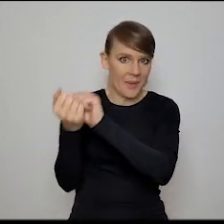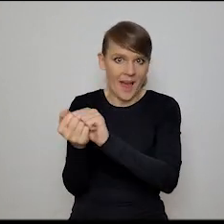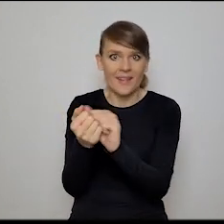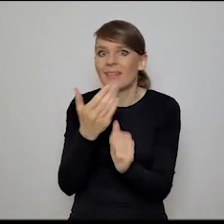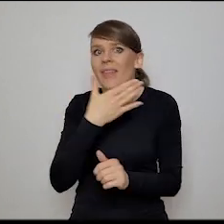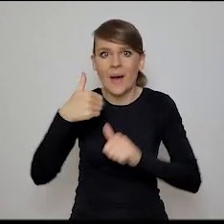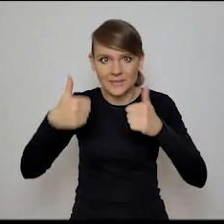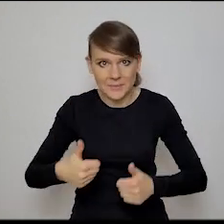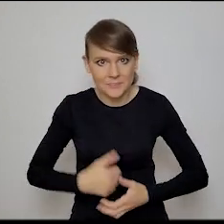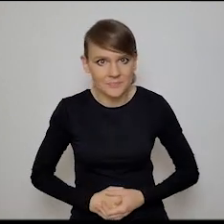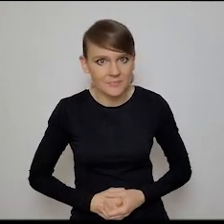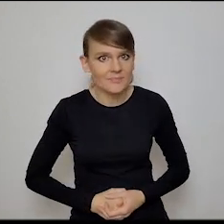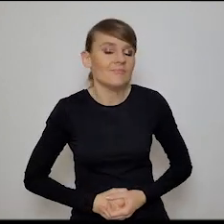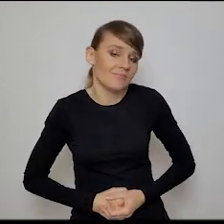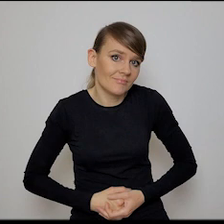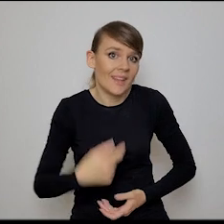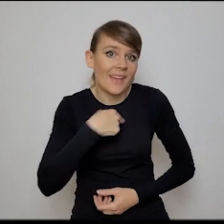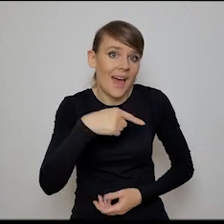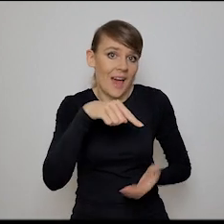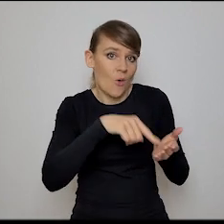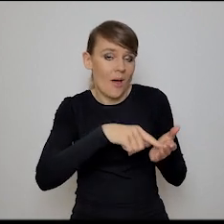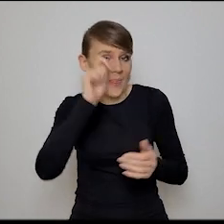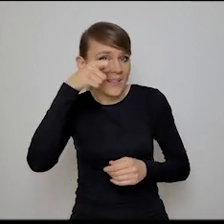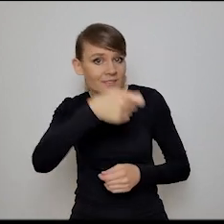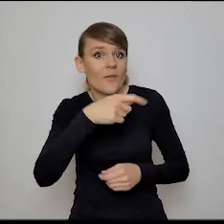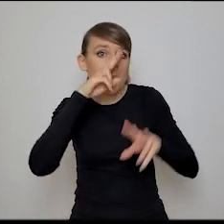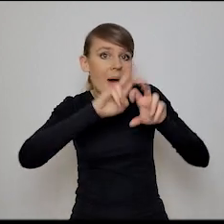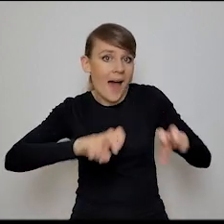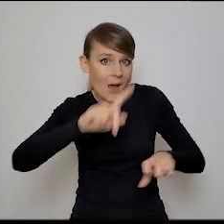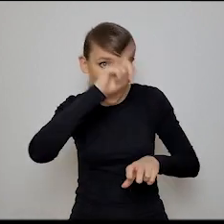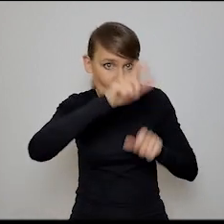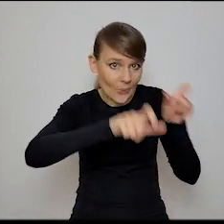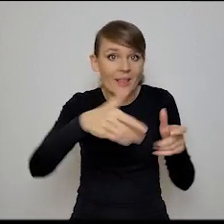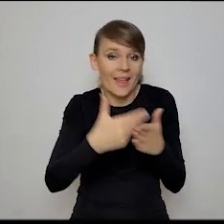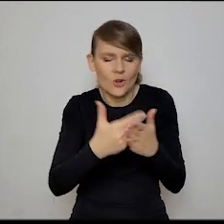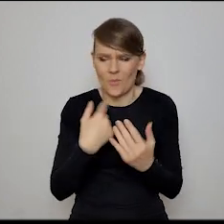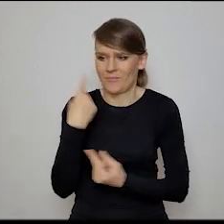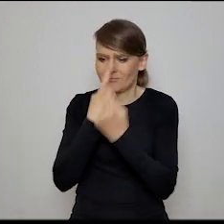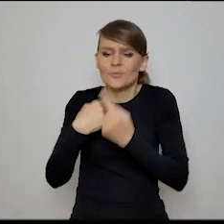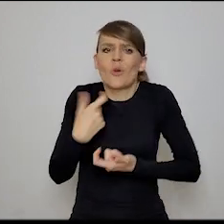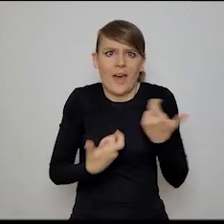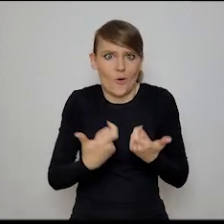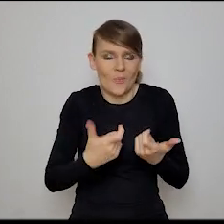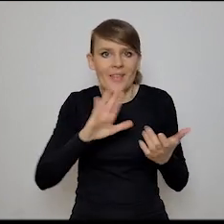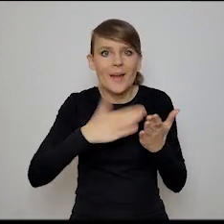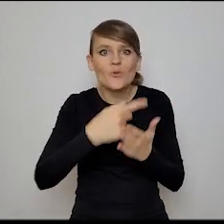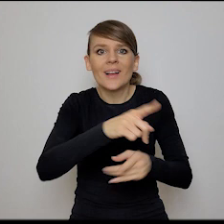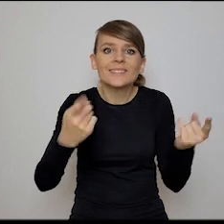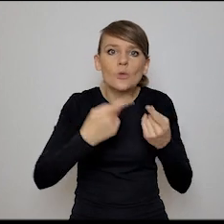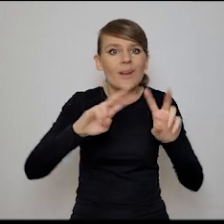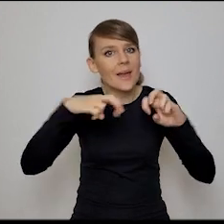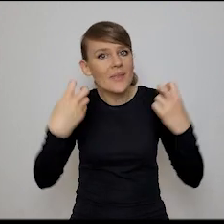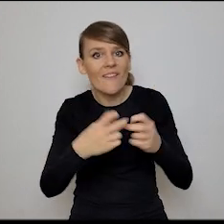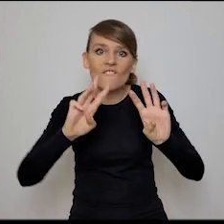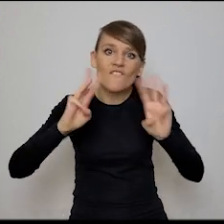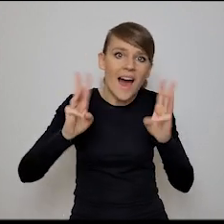żaden sposób. Ja to nazywam antropologią, bo wiesz, jak ja się zastanawiam, co ja robię, kiedy spotykam się w takich sytuacjach, czy to seminaryjnych, czy